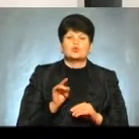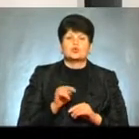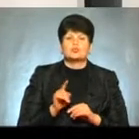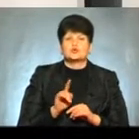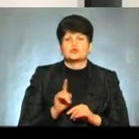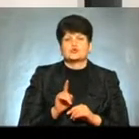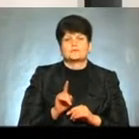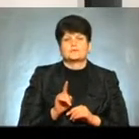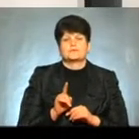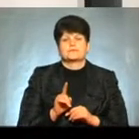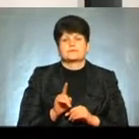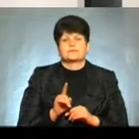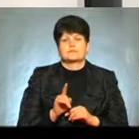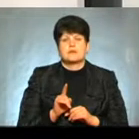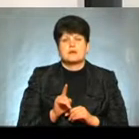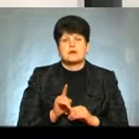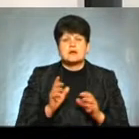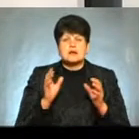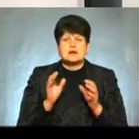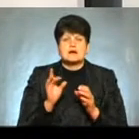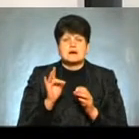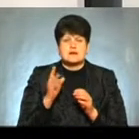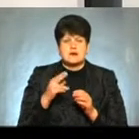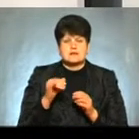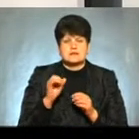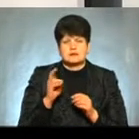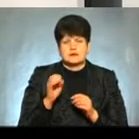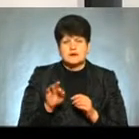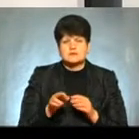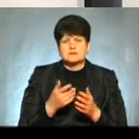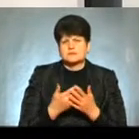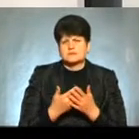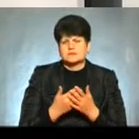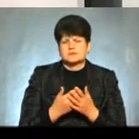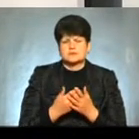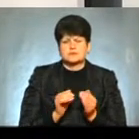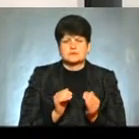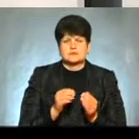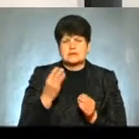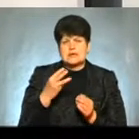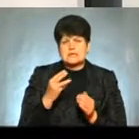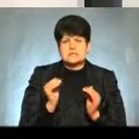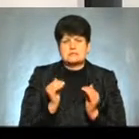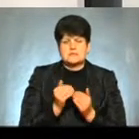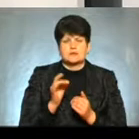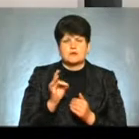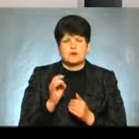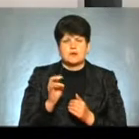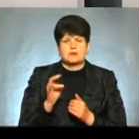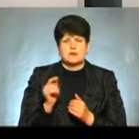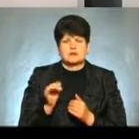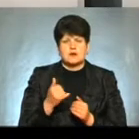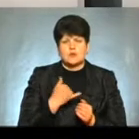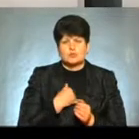радіаційний фон десь збія 30 мікрорентгенів А у нас